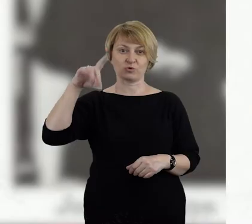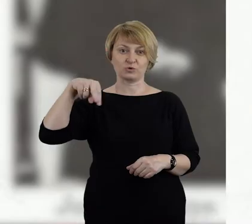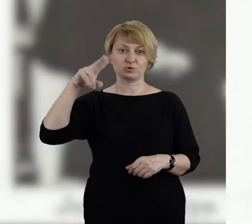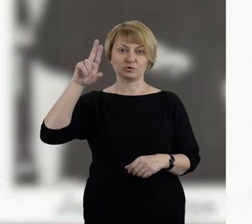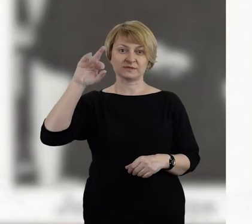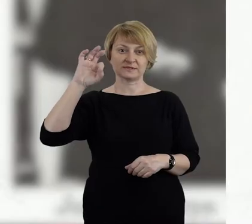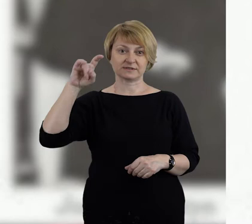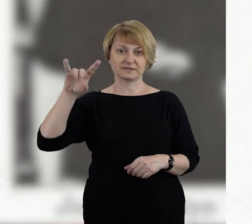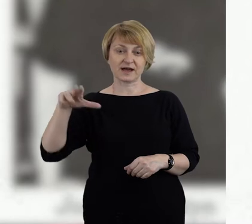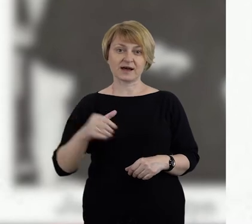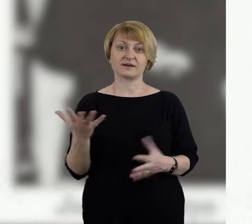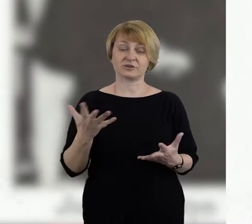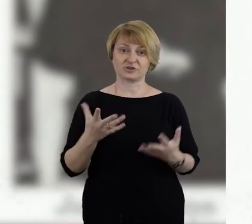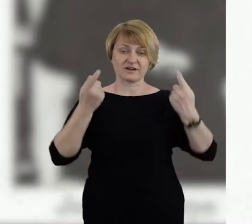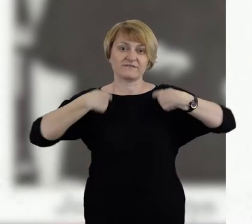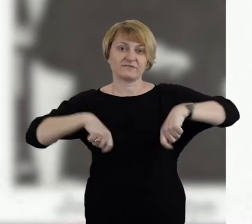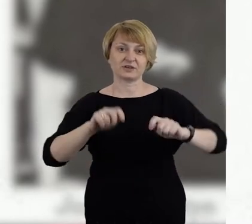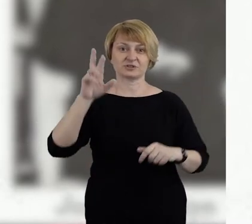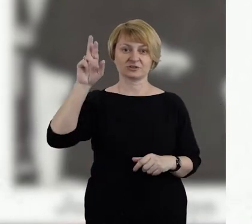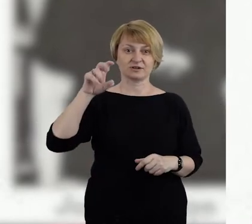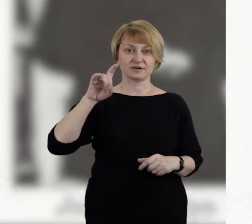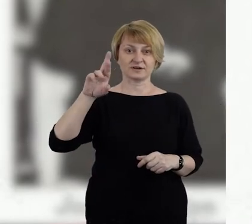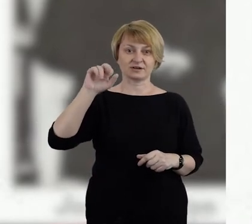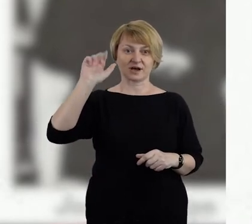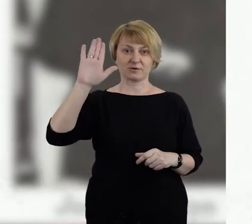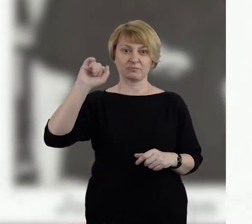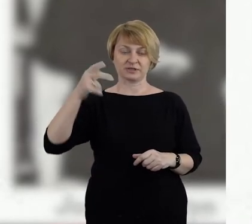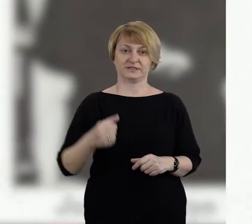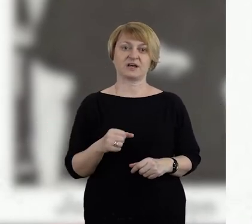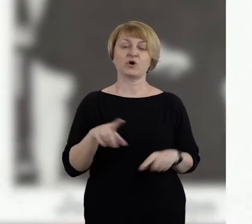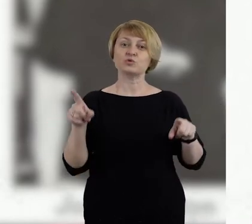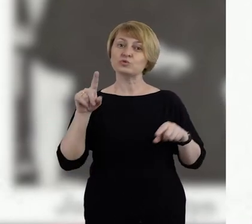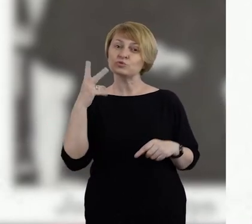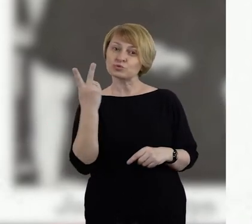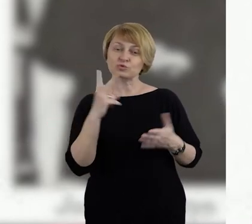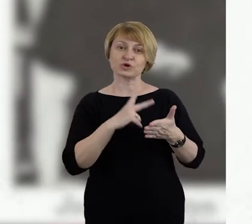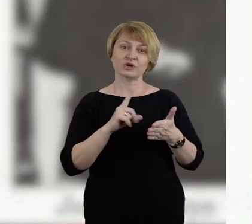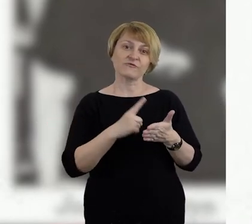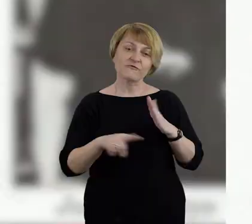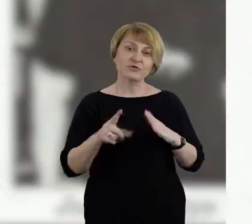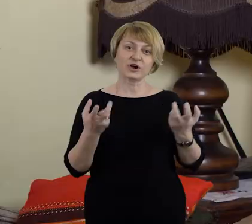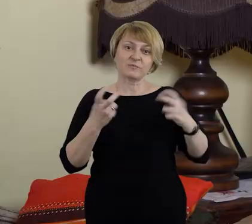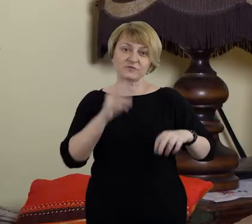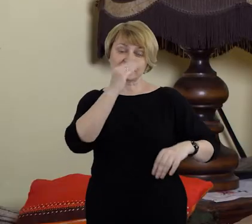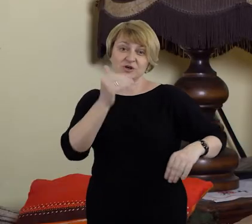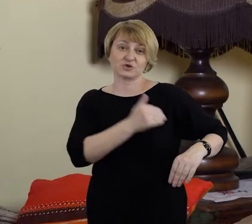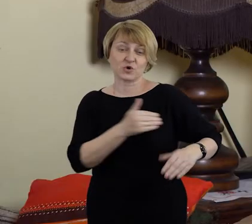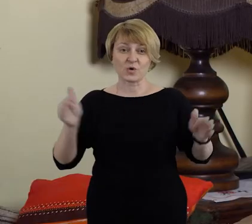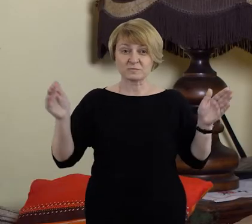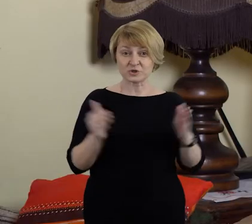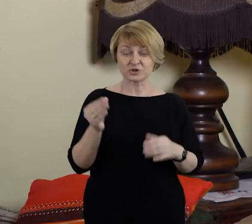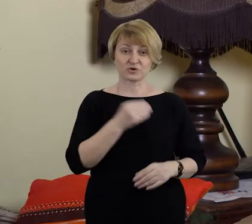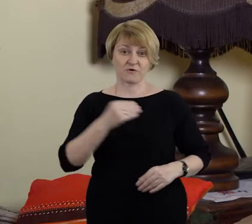drugiego mojego wujka, Jana Augustyna, w starym gospodarstwie moich dziadków powstała Szkoła